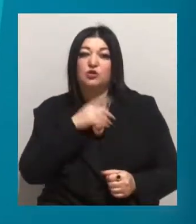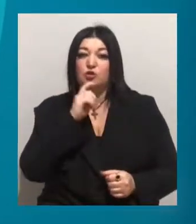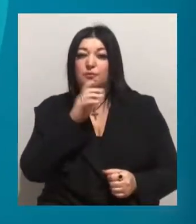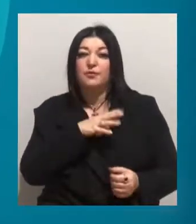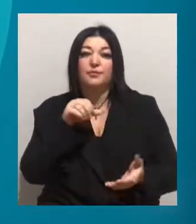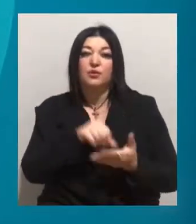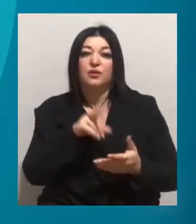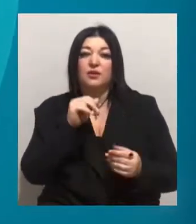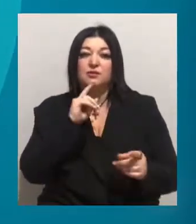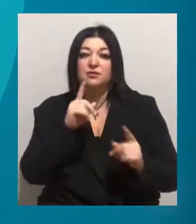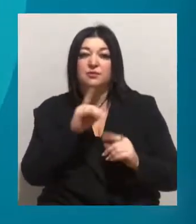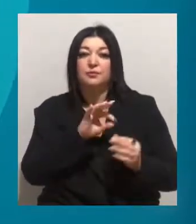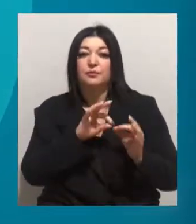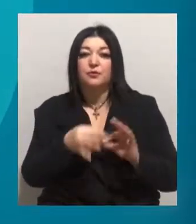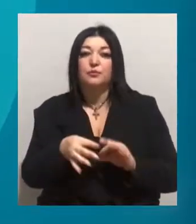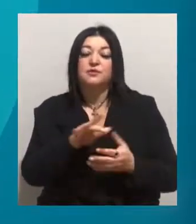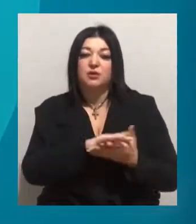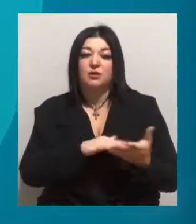засіданні. Подробиці – далі.